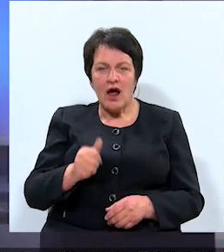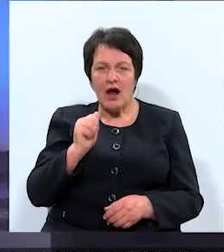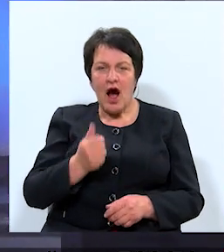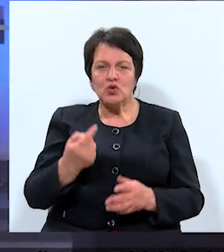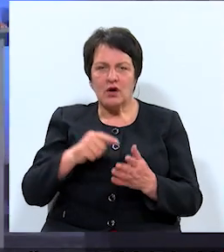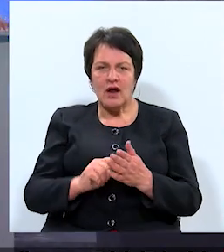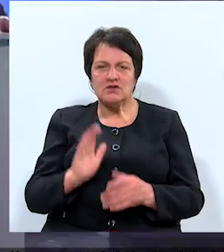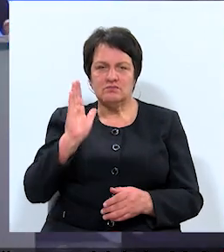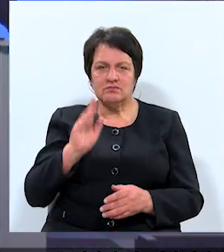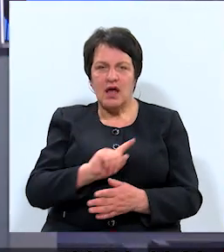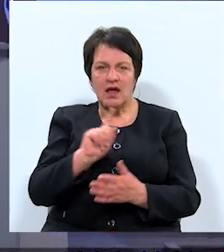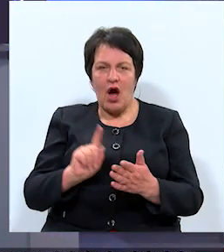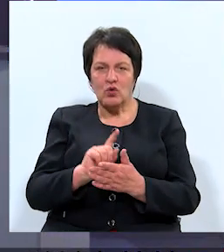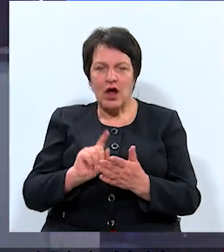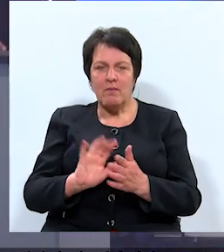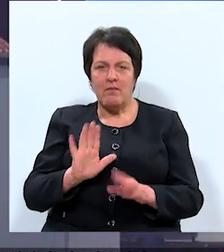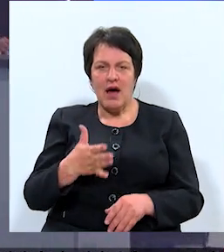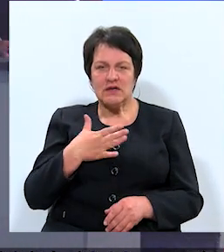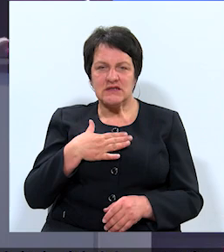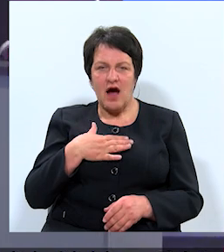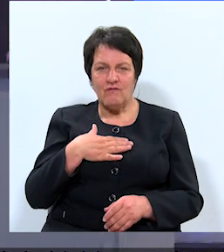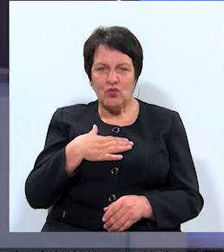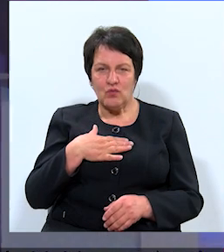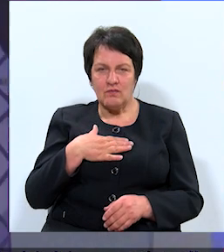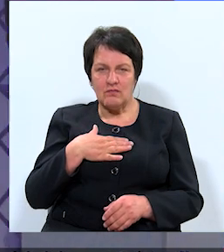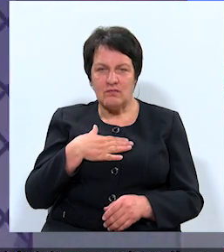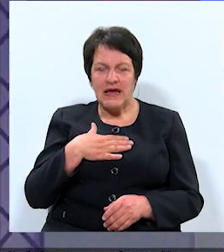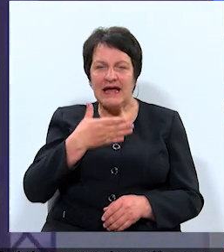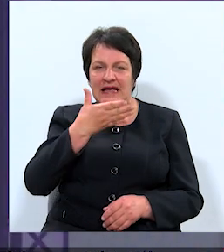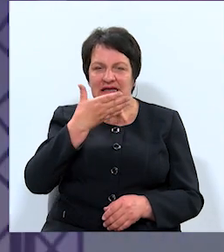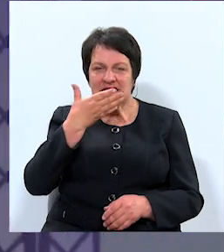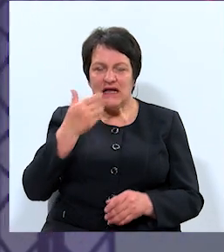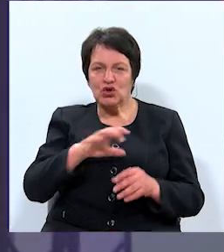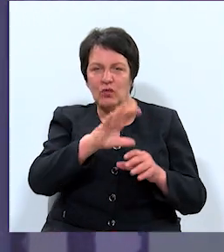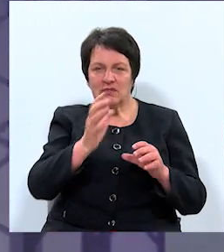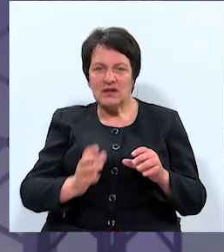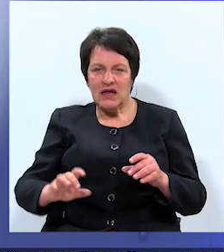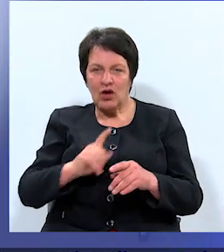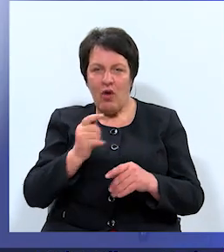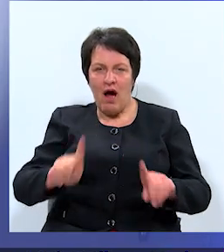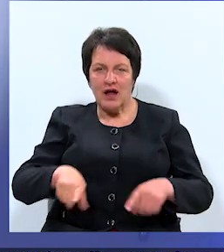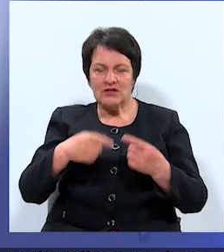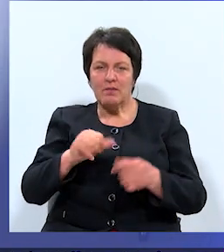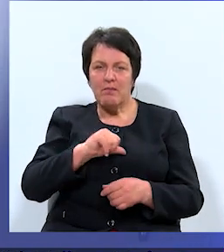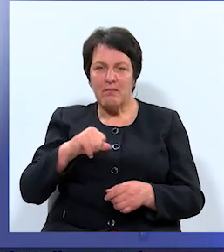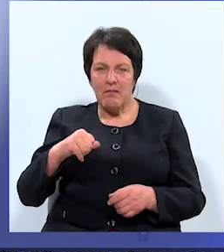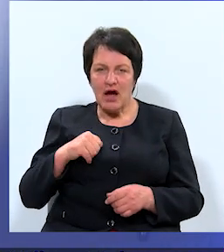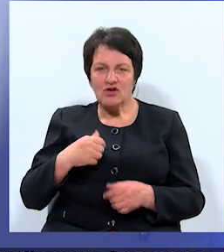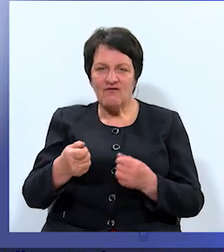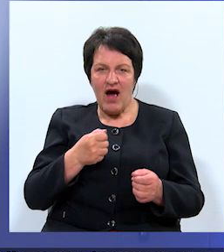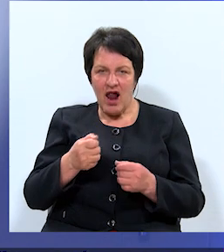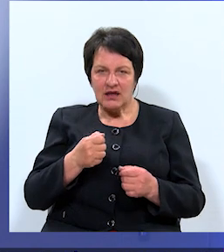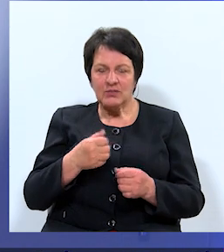jautājumu par savu siltumtīklu attīstību, pašvaldību interesēs bez